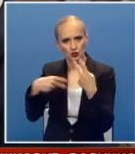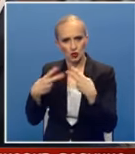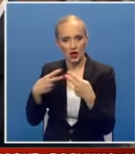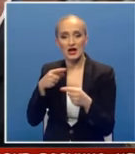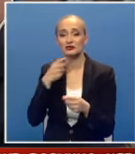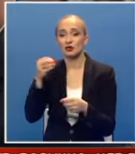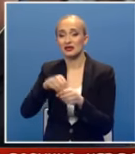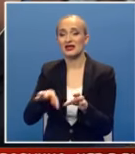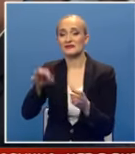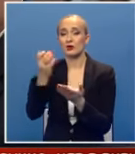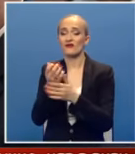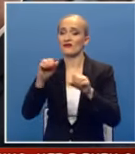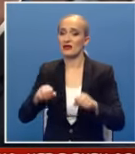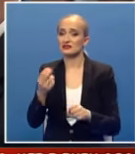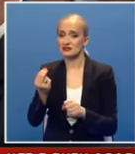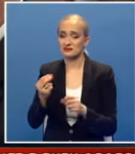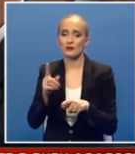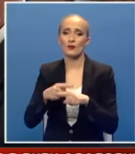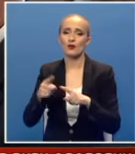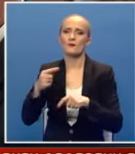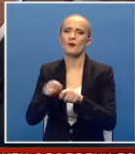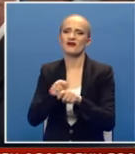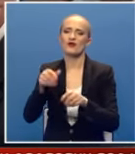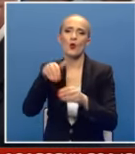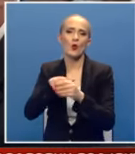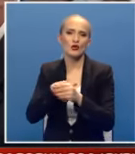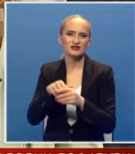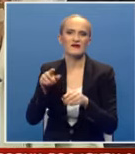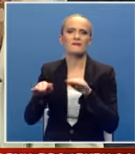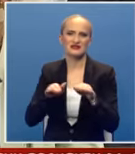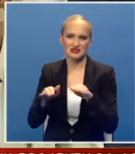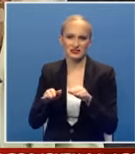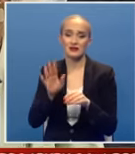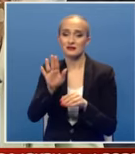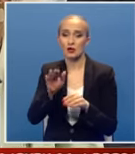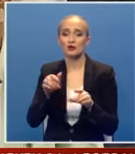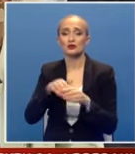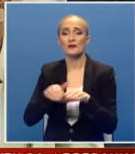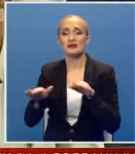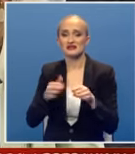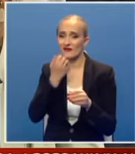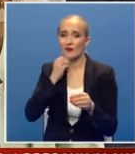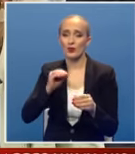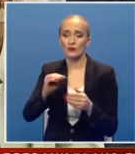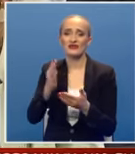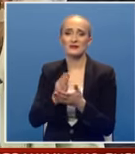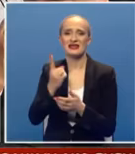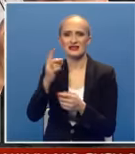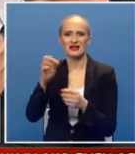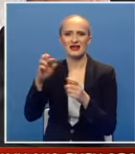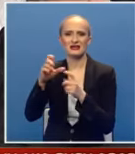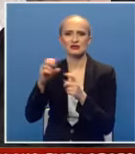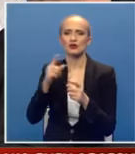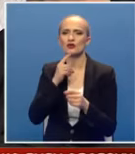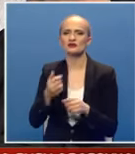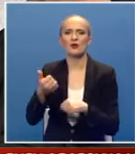Dodaje da je izborom nove vlade Srpske izvršena određena korekcija unutar ministarstva, tako da će u ministarstvu poljoprivrede biti jedan resor koji